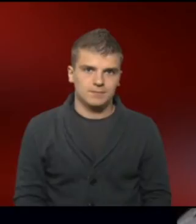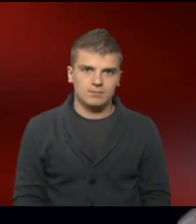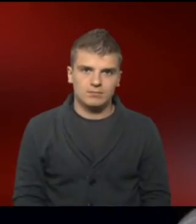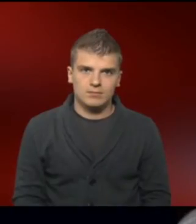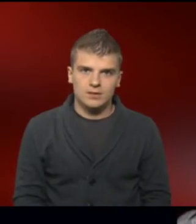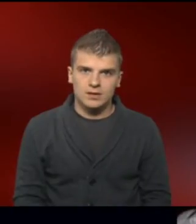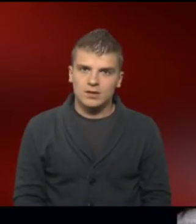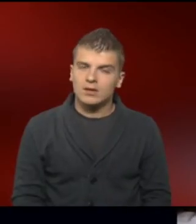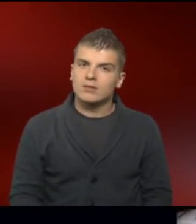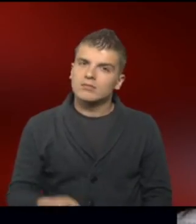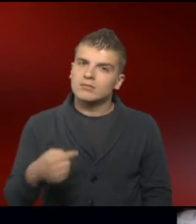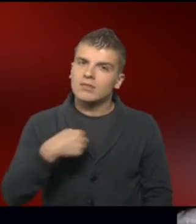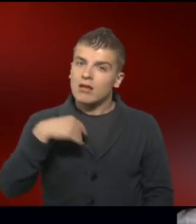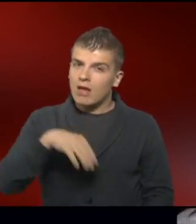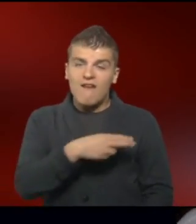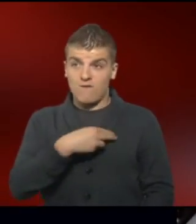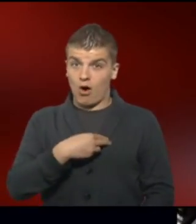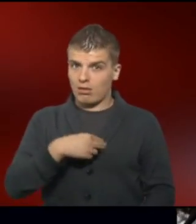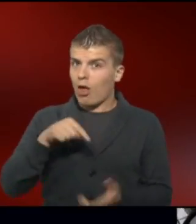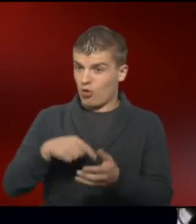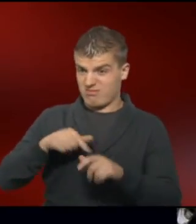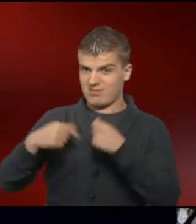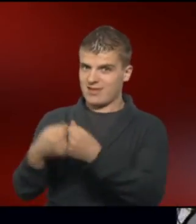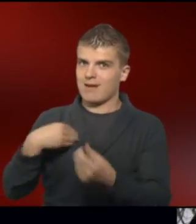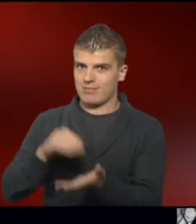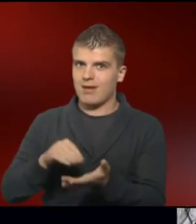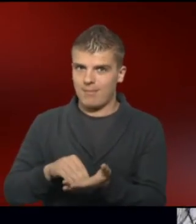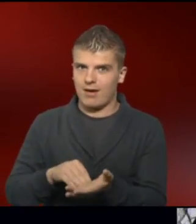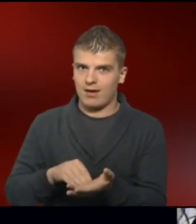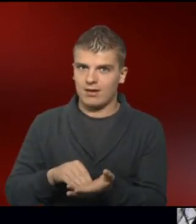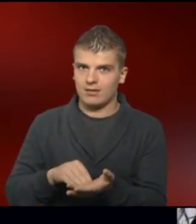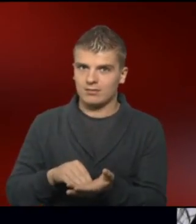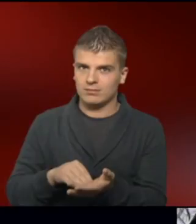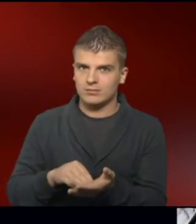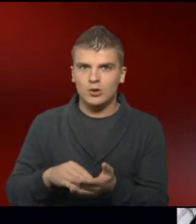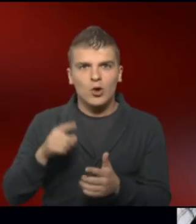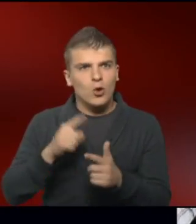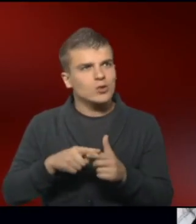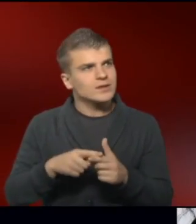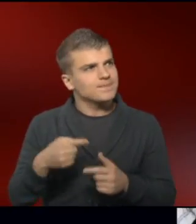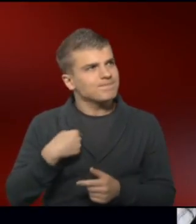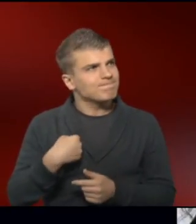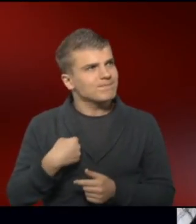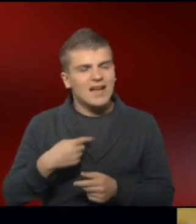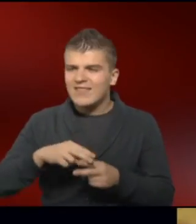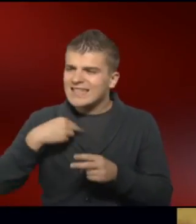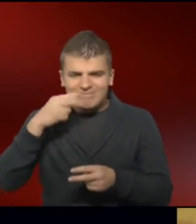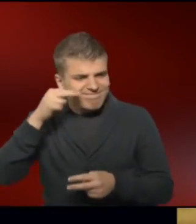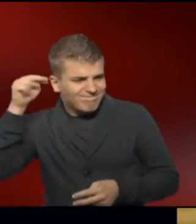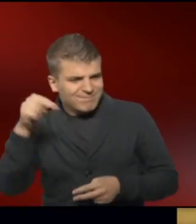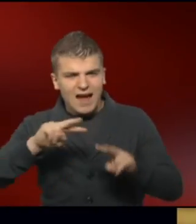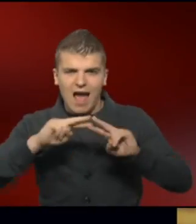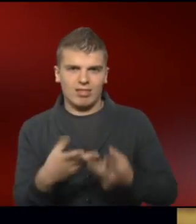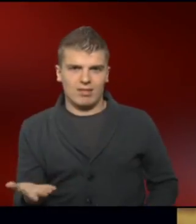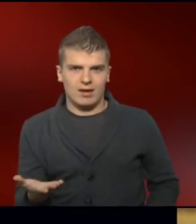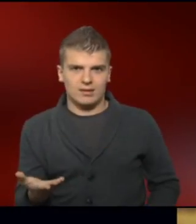privilegiert, weil ich diesem Team angehöre und weil ich die Dinge anders anfangen kann zu sehen. Ich